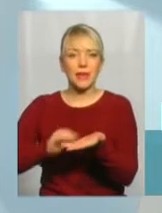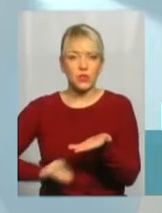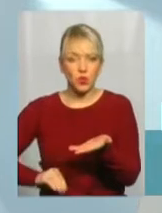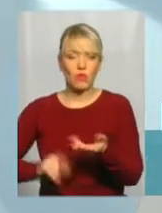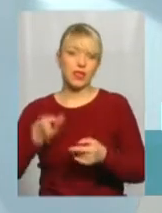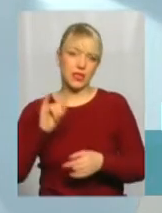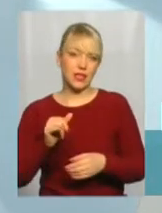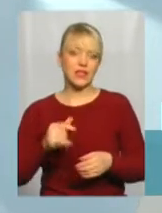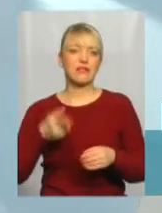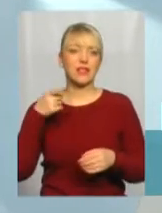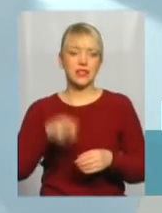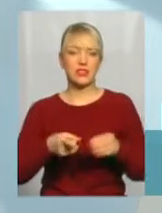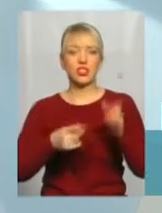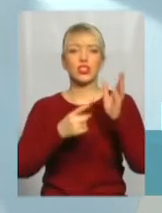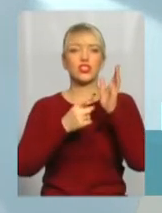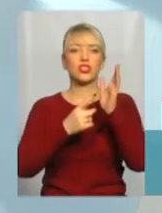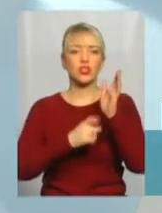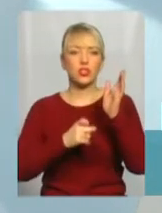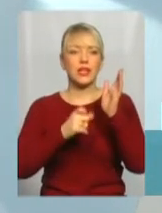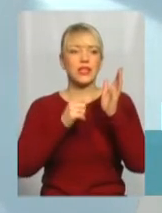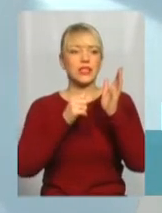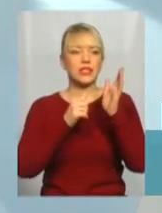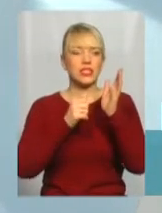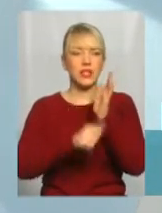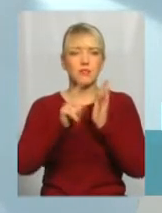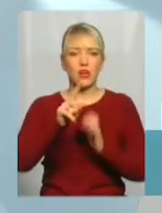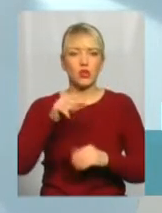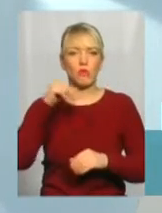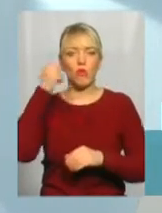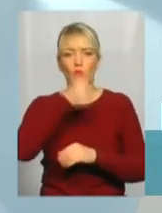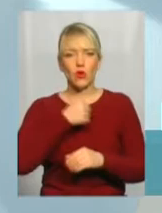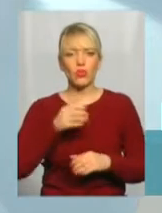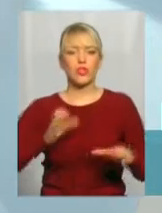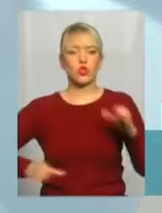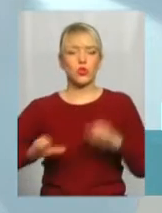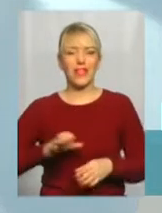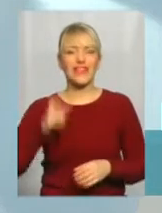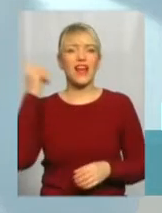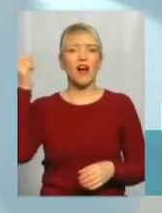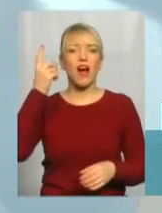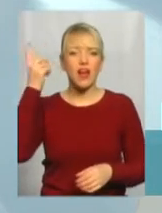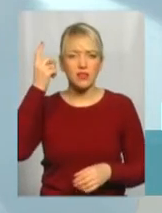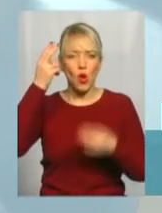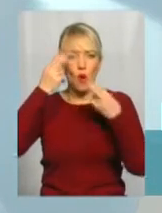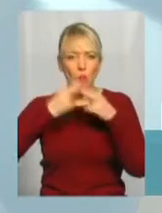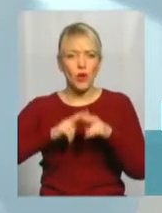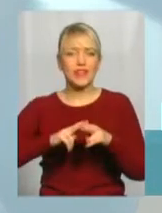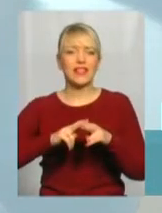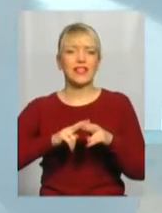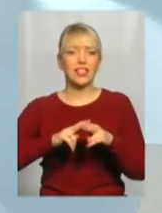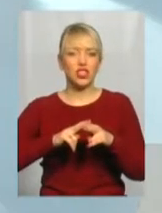1861 році студент Харківського політехнічного університету. Гнилосиров